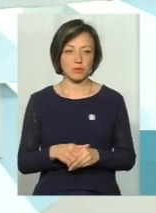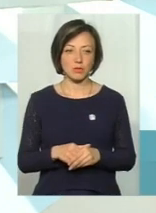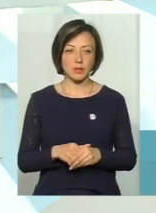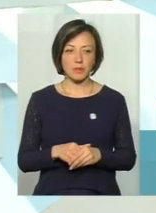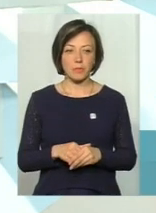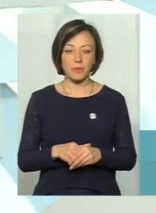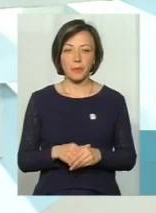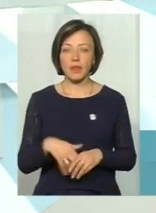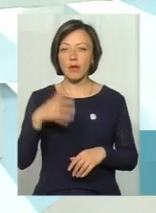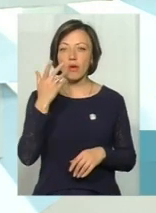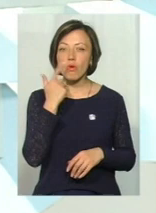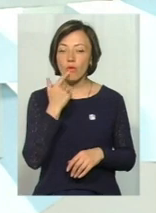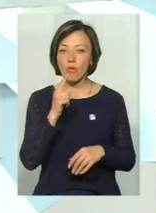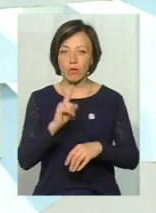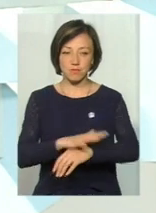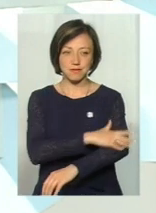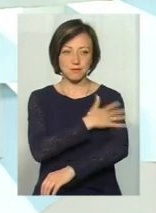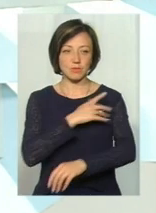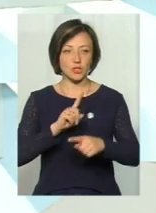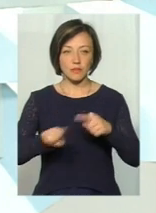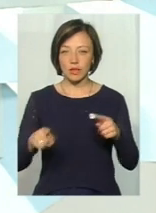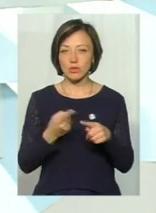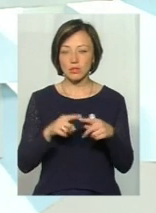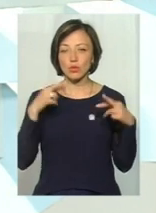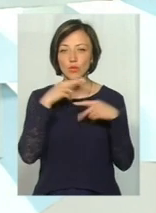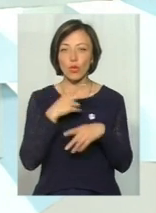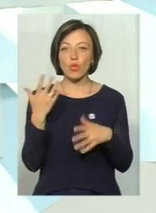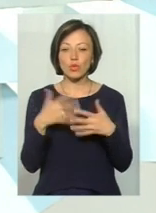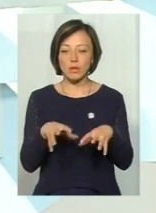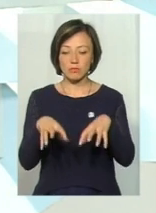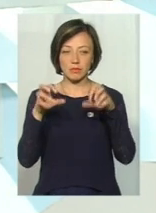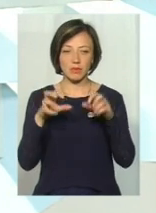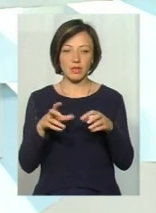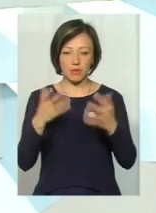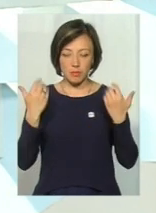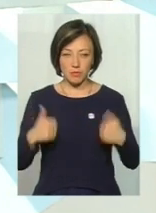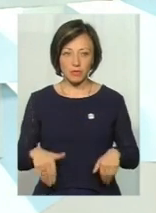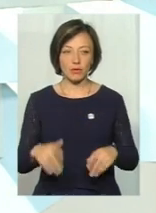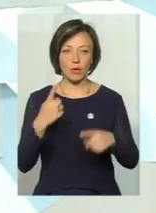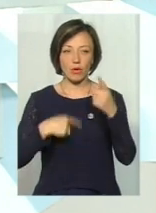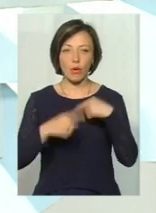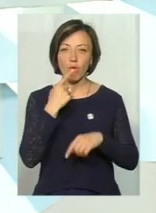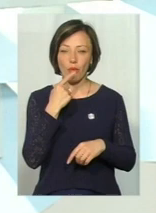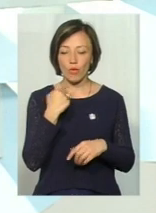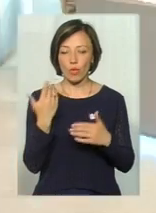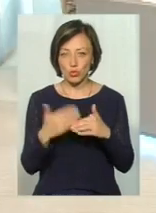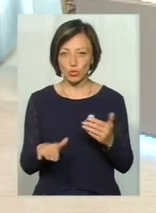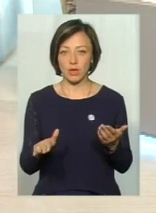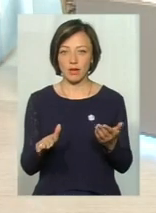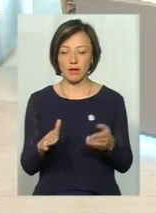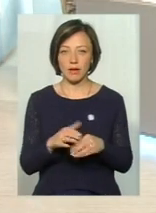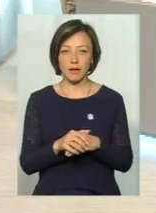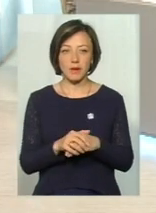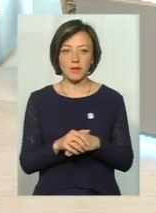що кров дуже швидко рухається, і вона цю отруту захоплює і несе по великому і малому колу кровобігу людини,